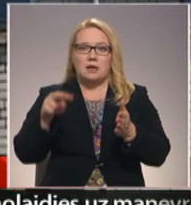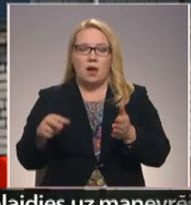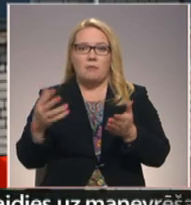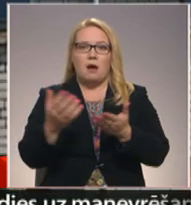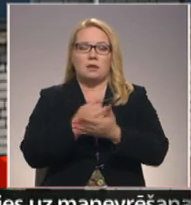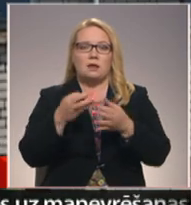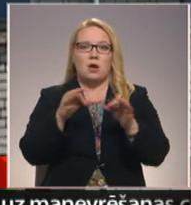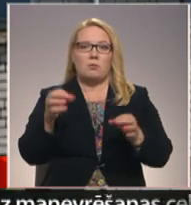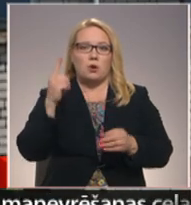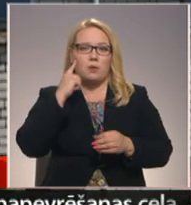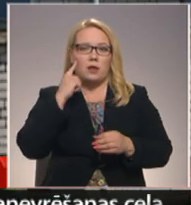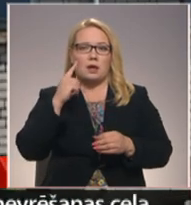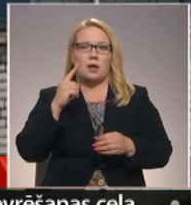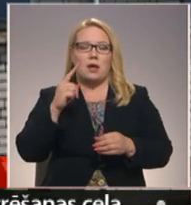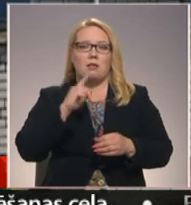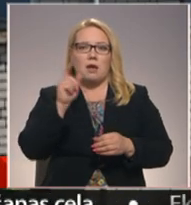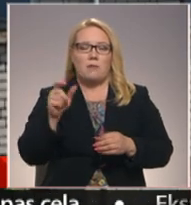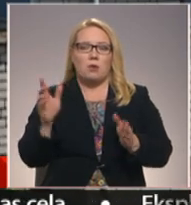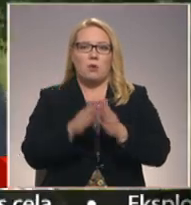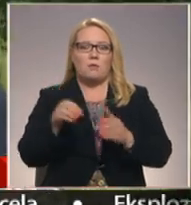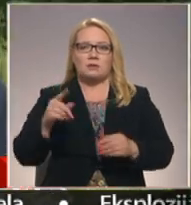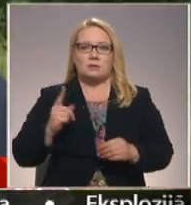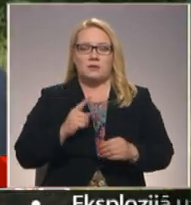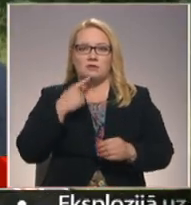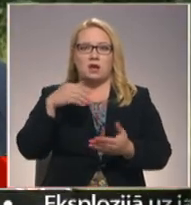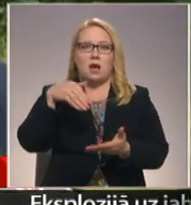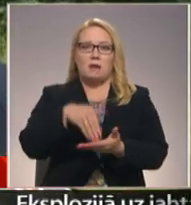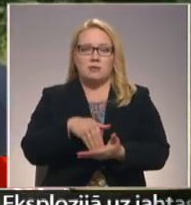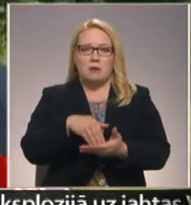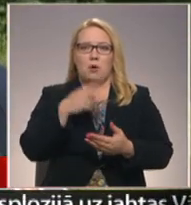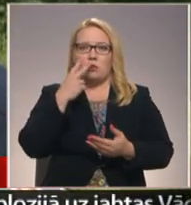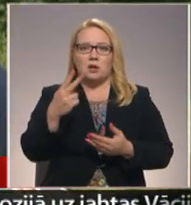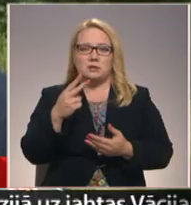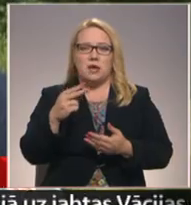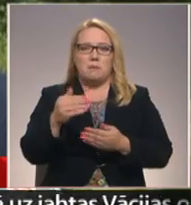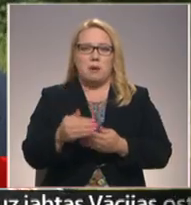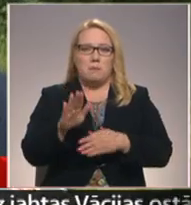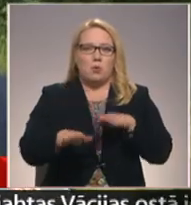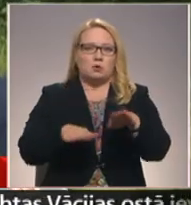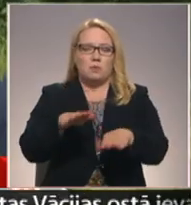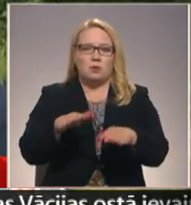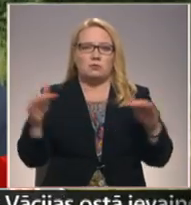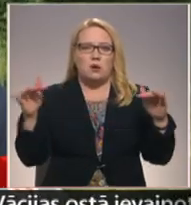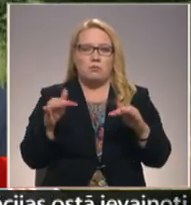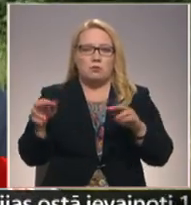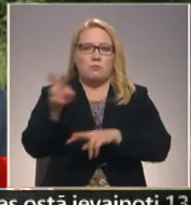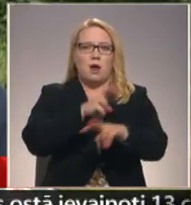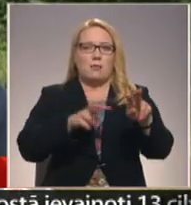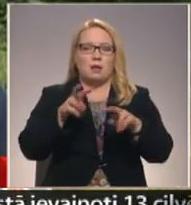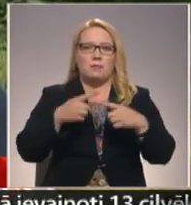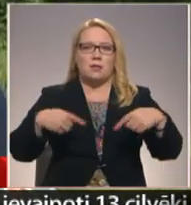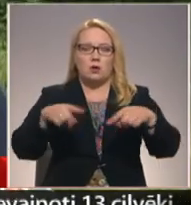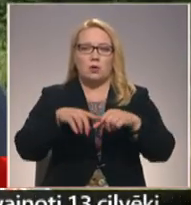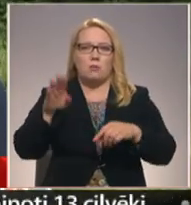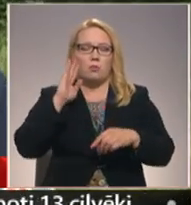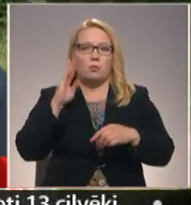brīvprātīgajai Liepājnieku kopā ar zemes sargiem. Apstājāmies šeit un ieraudzījām maz spēdu nospiedumu, sapucējāmies un pārmeklējām šo teritoriju. Zēns tika